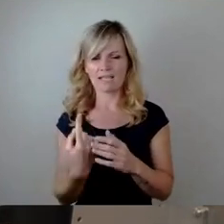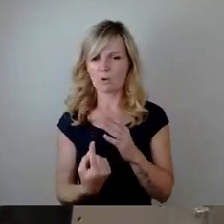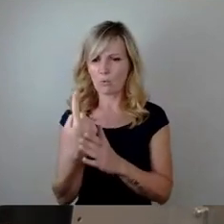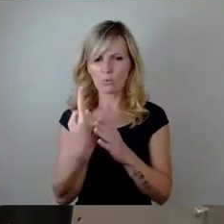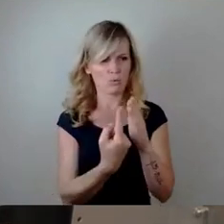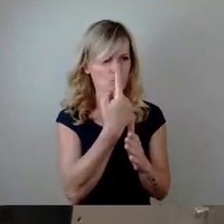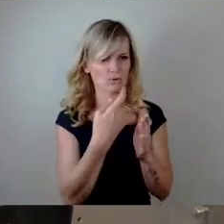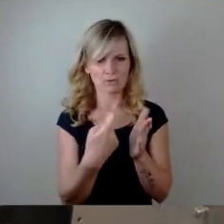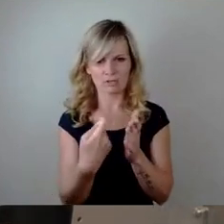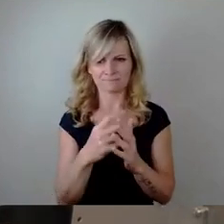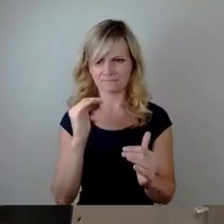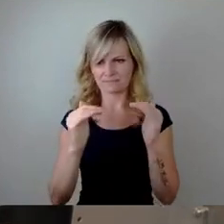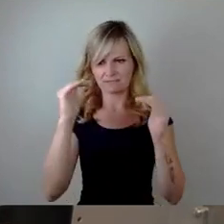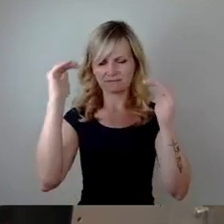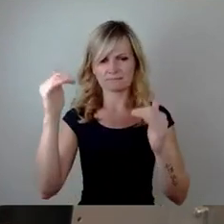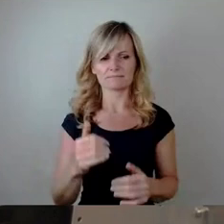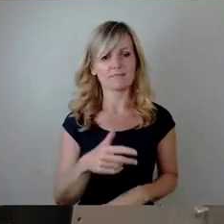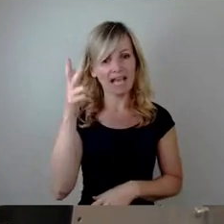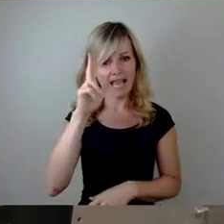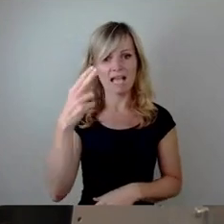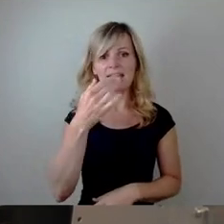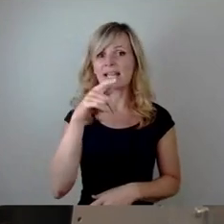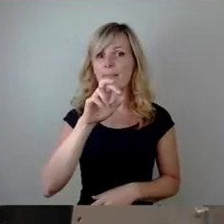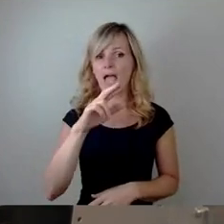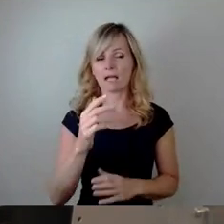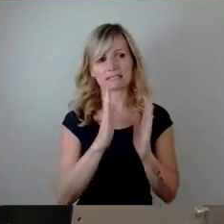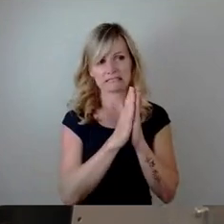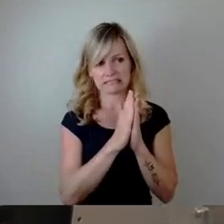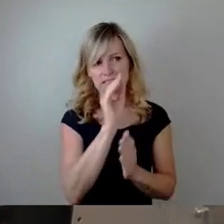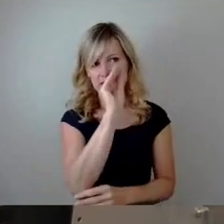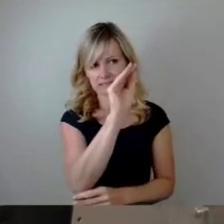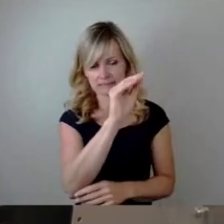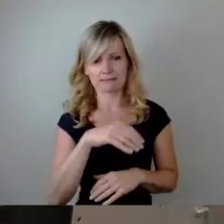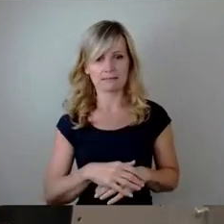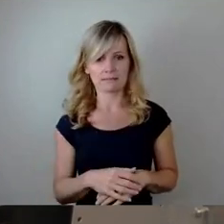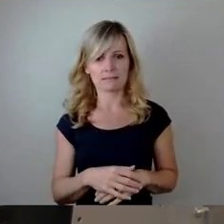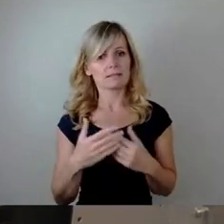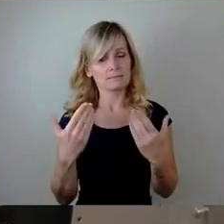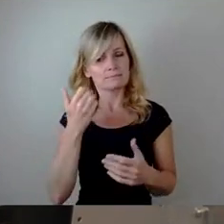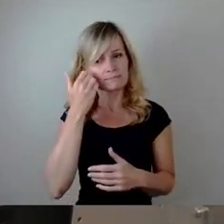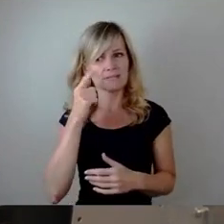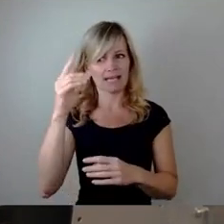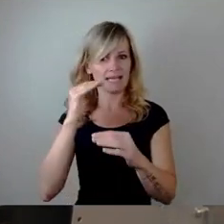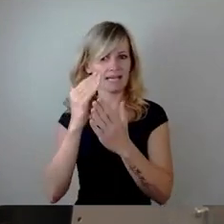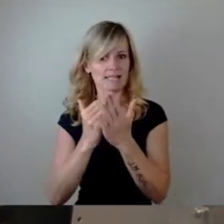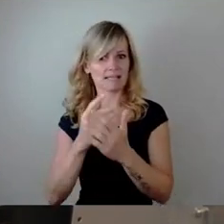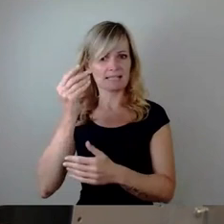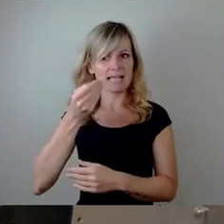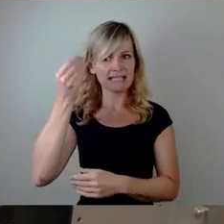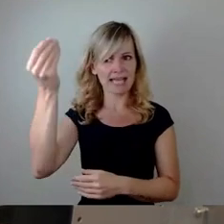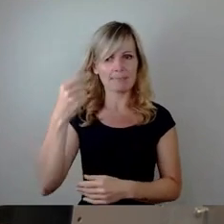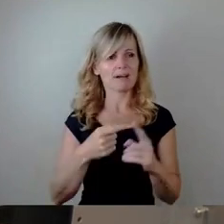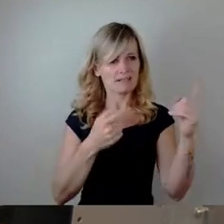nur dringend appellieren, sich nicht nur mit Vehemenz beim Gesetzgeber für eine auskömmliche sowie vor allem für eine planbare und